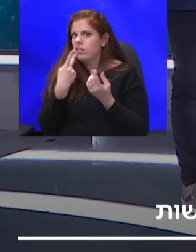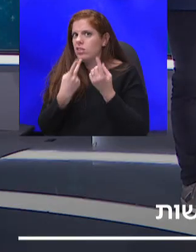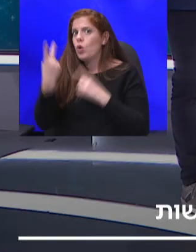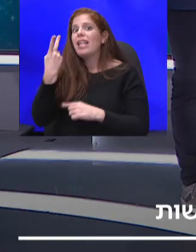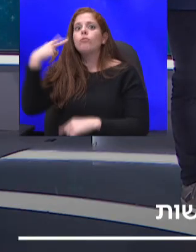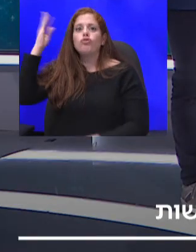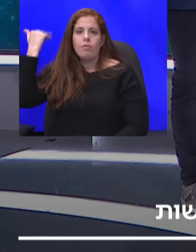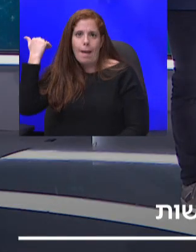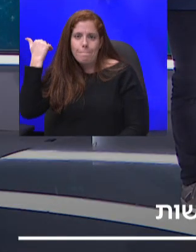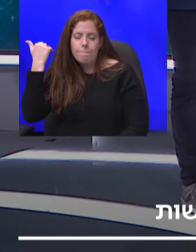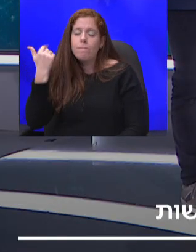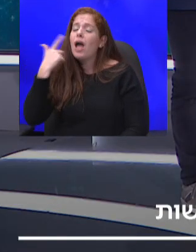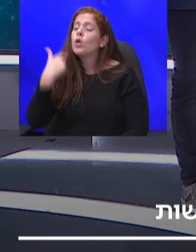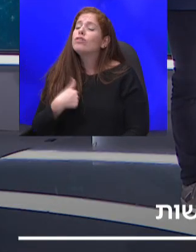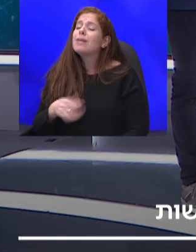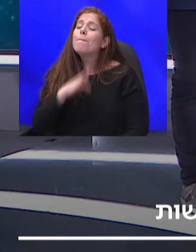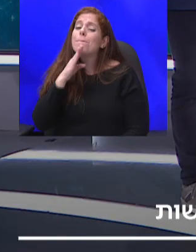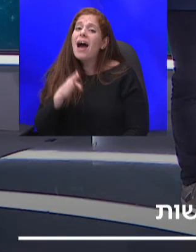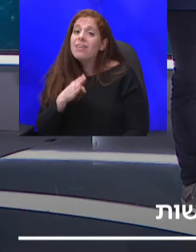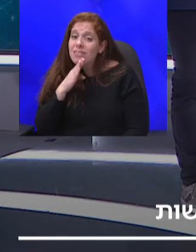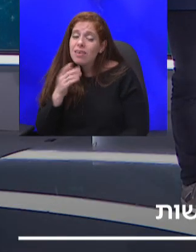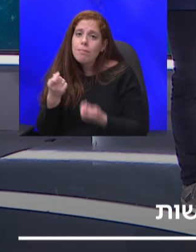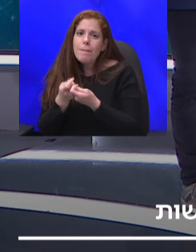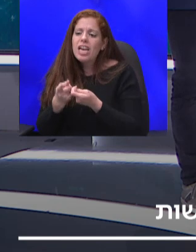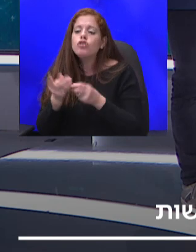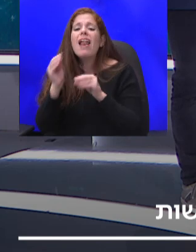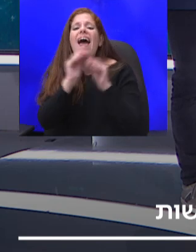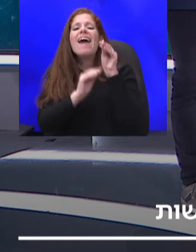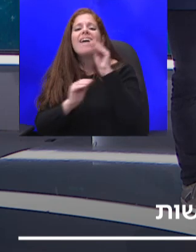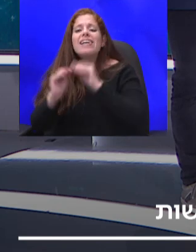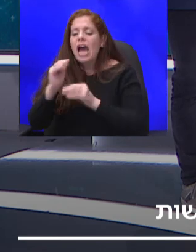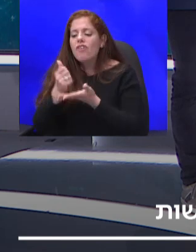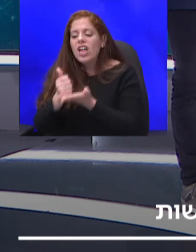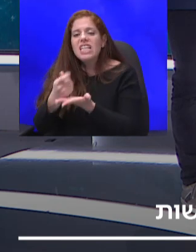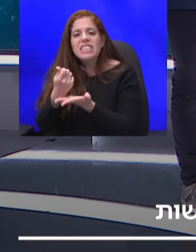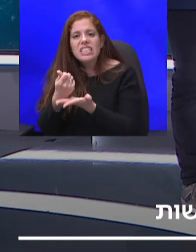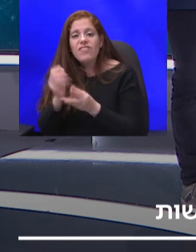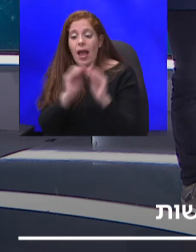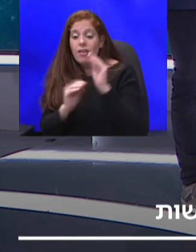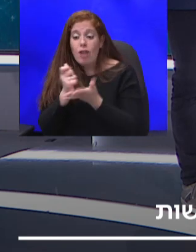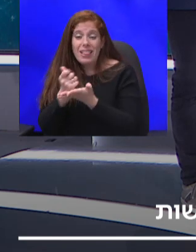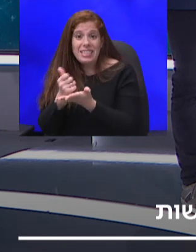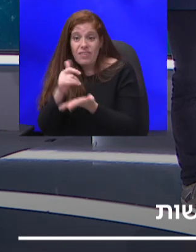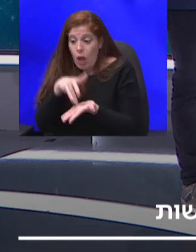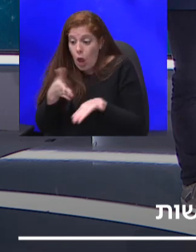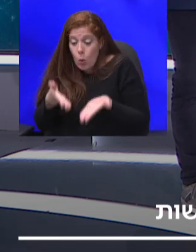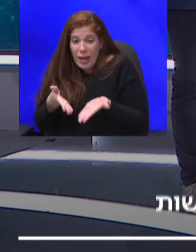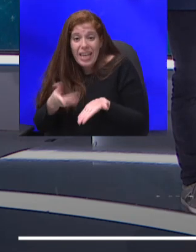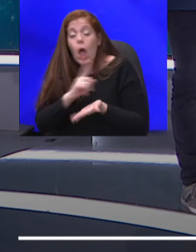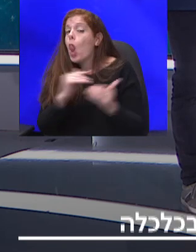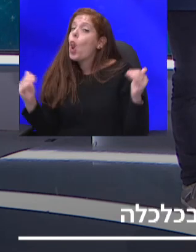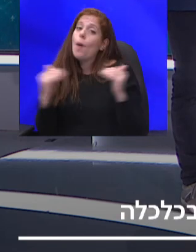של הרכב התקציב, והרכב התקציב הנוכחי לא מתאים למשק שצריך לתמוך